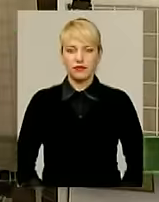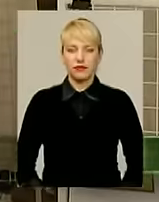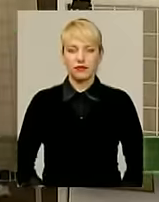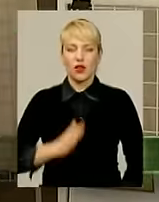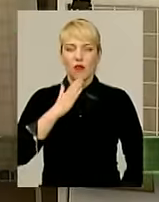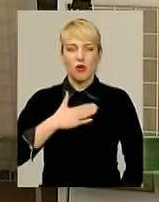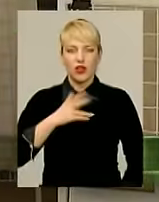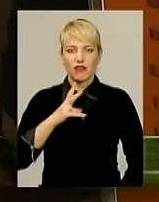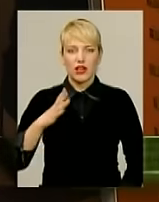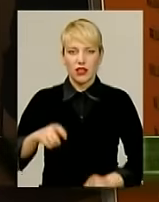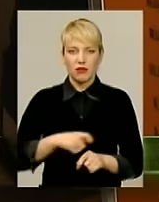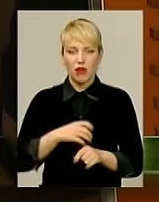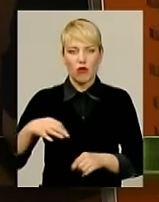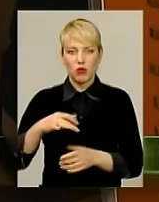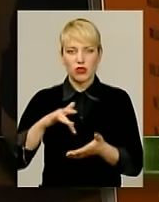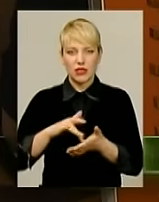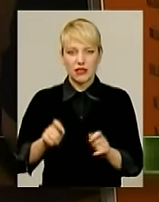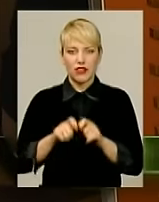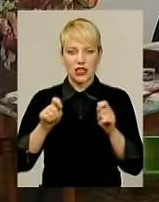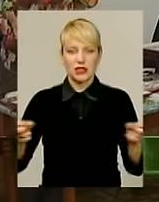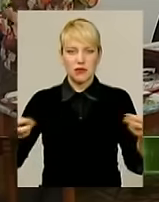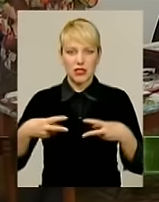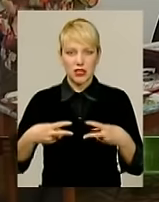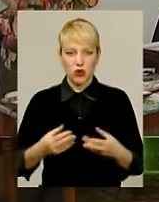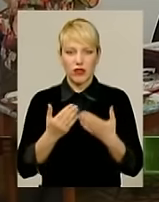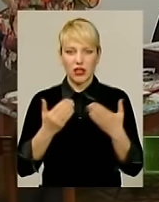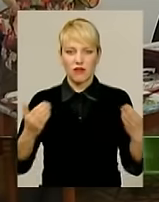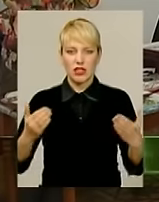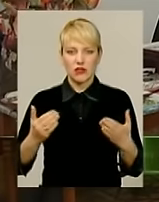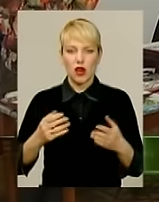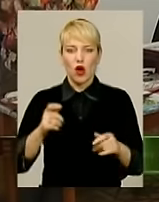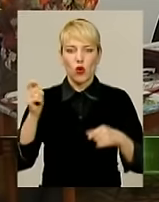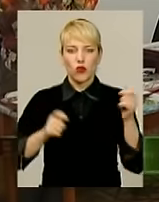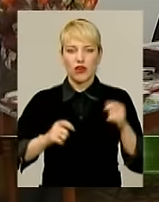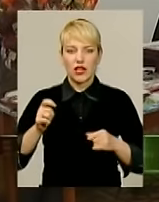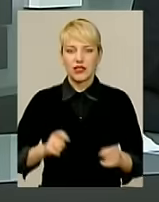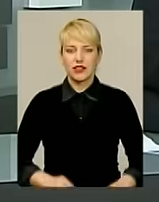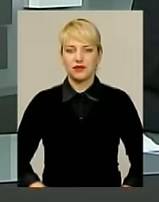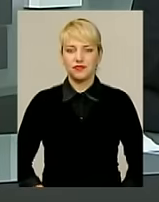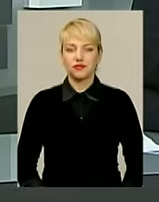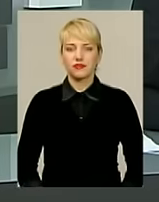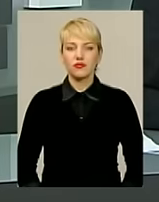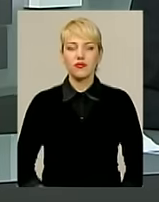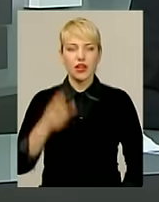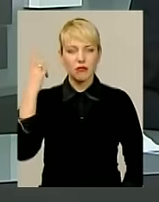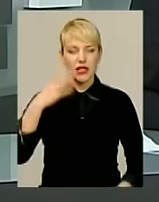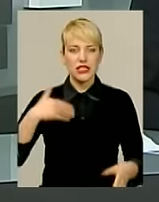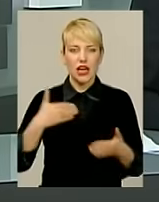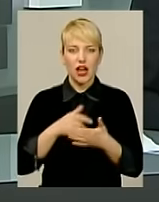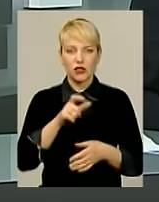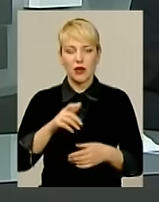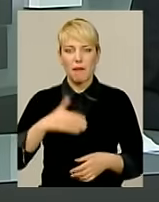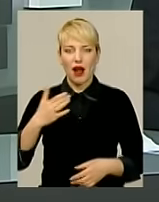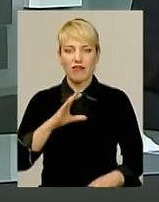Мої квадратні метри. В обласному центрі відкрилася спеціалізована виставка-конференція. Хмельницькі активісти